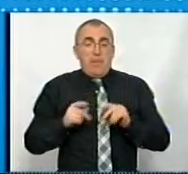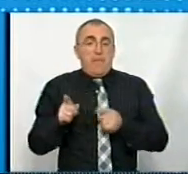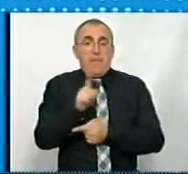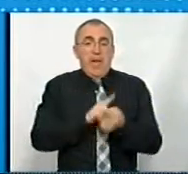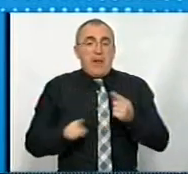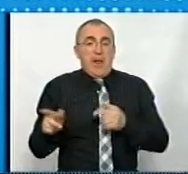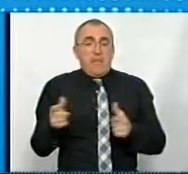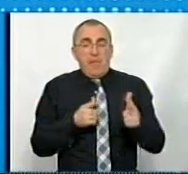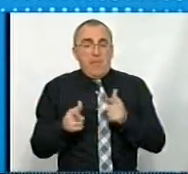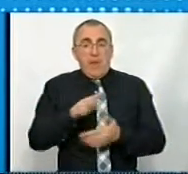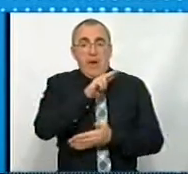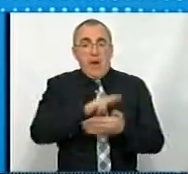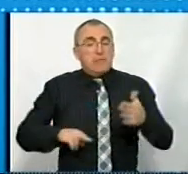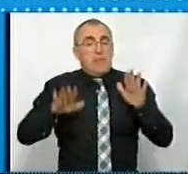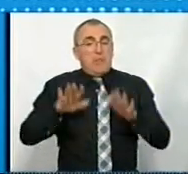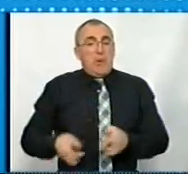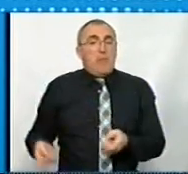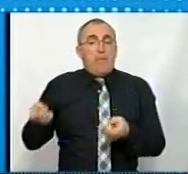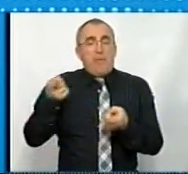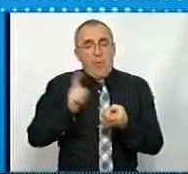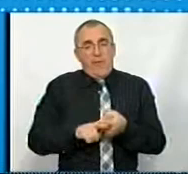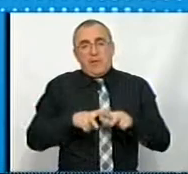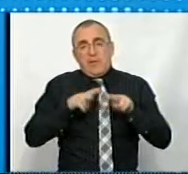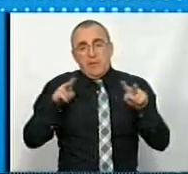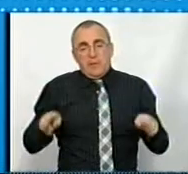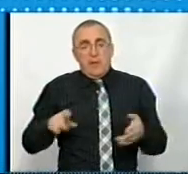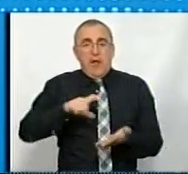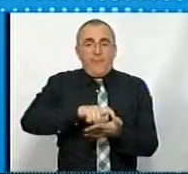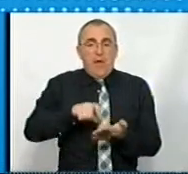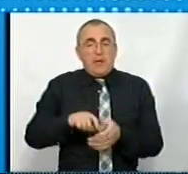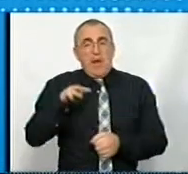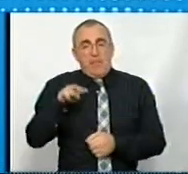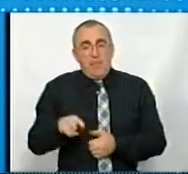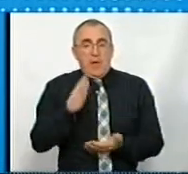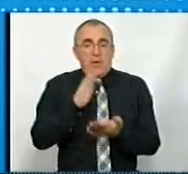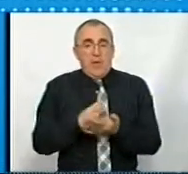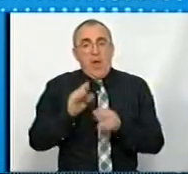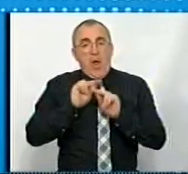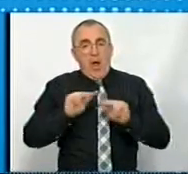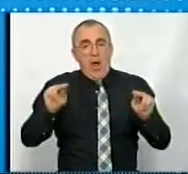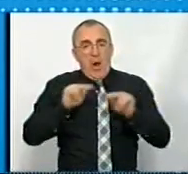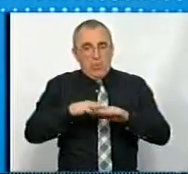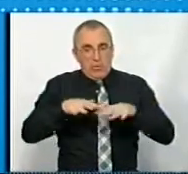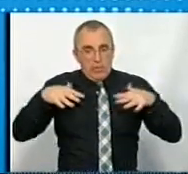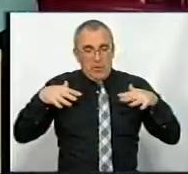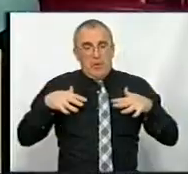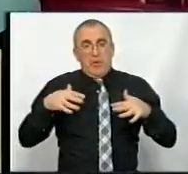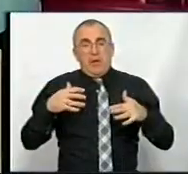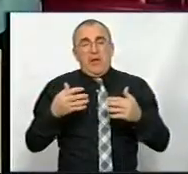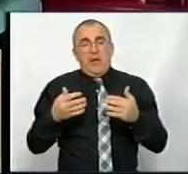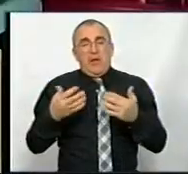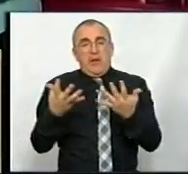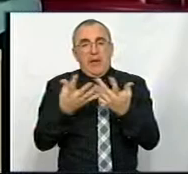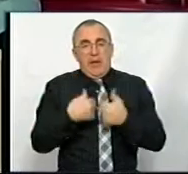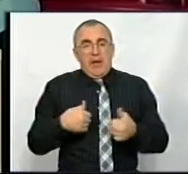Тому що ліцензовані місця, вони пов'язані також з квадратними метрами, які є в аудиторіях, кількістю бібліотечних,